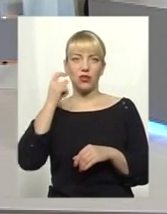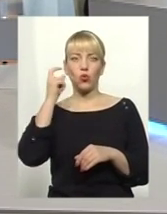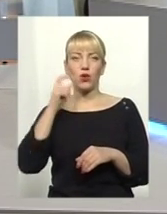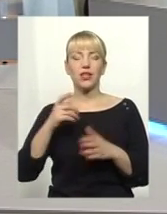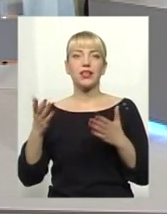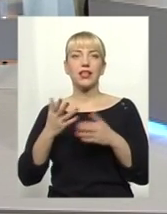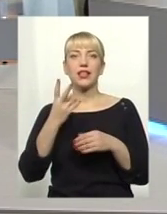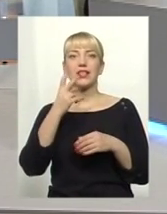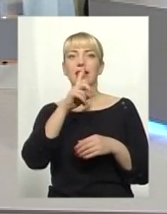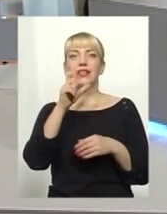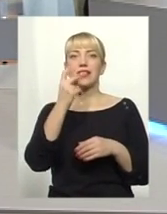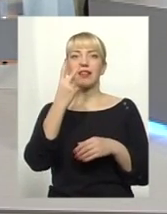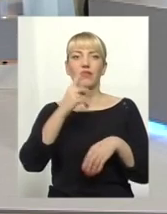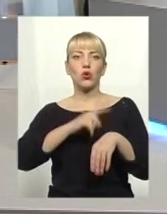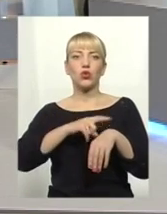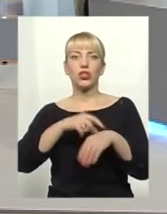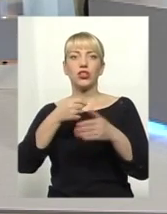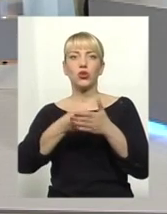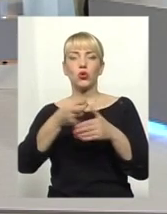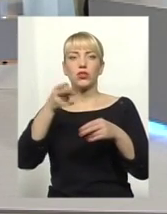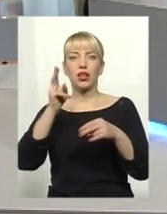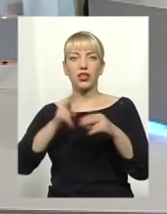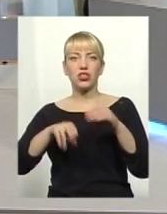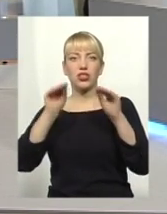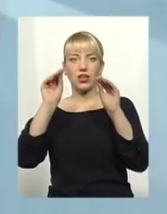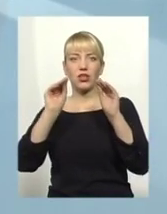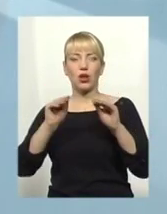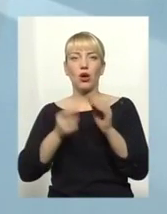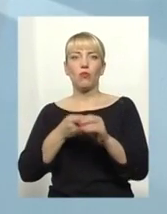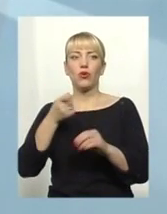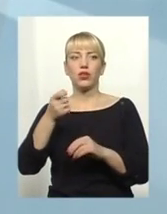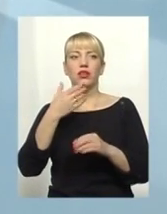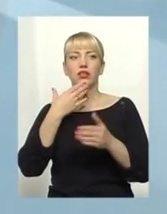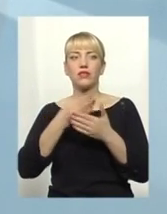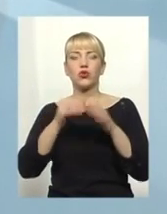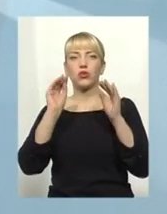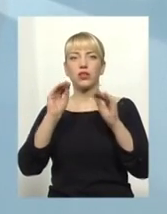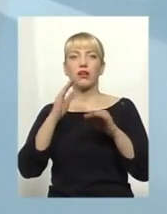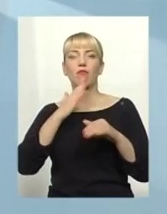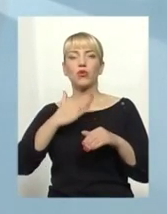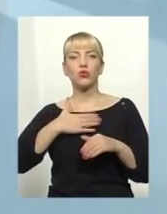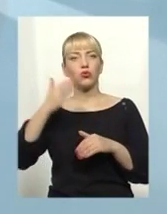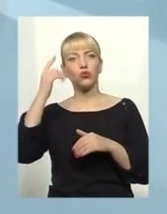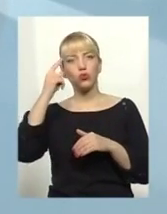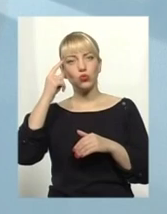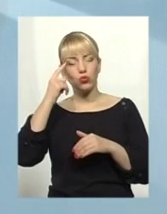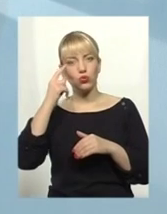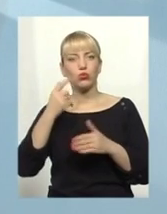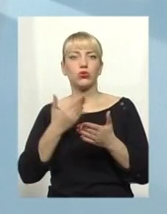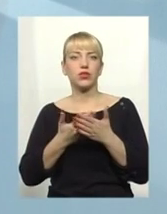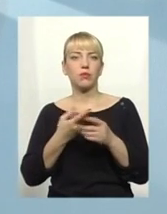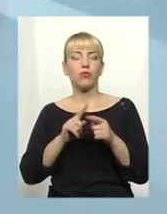який за 2 години до закінчення декларування подає свою декларацію. На мою думку, він бав бути прикладом.